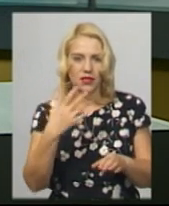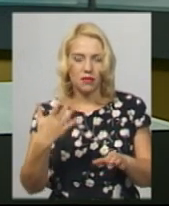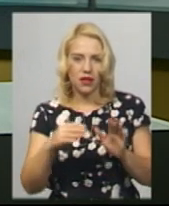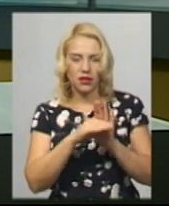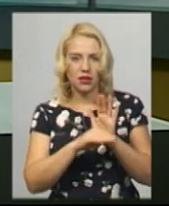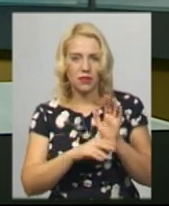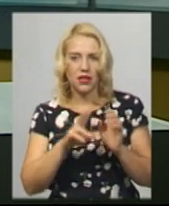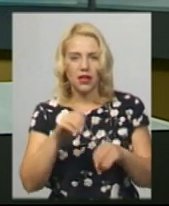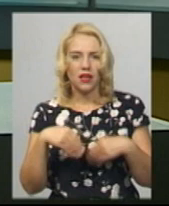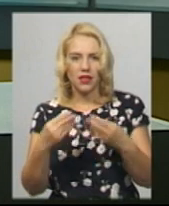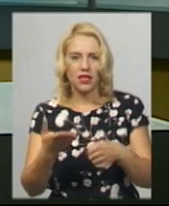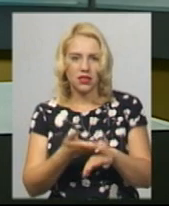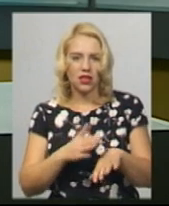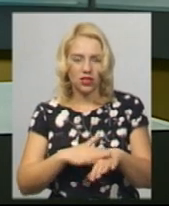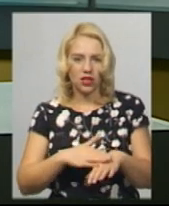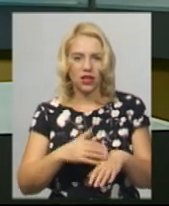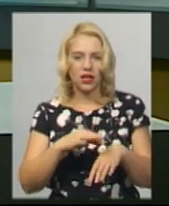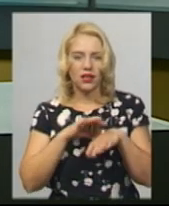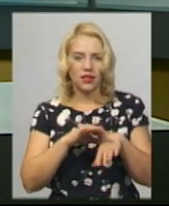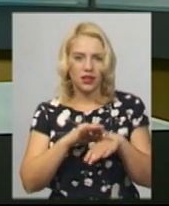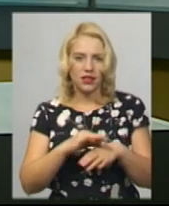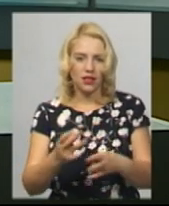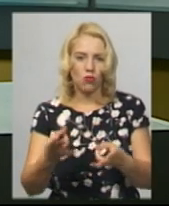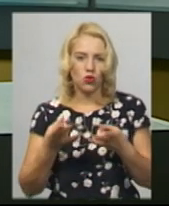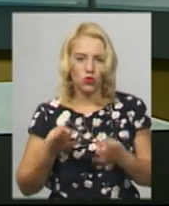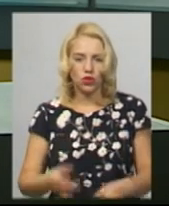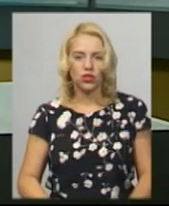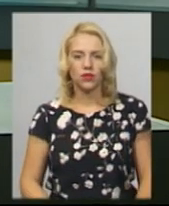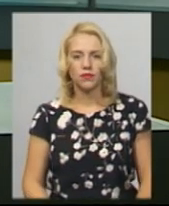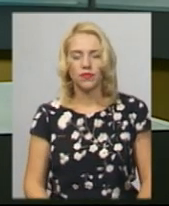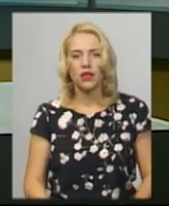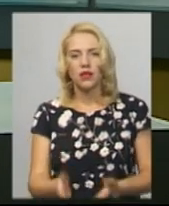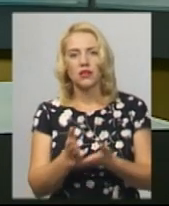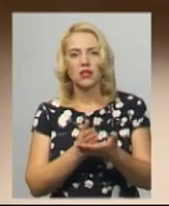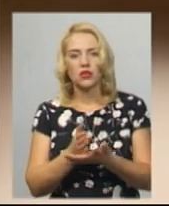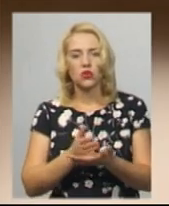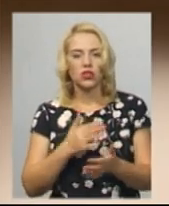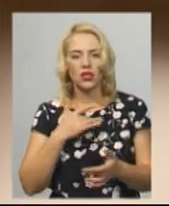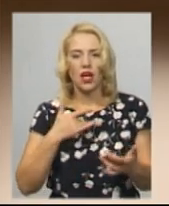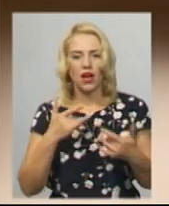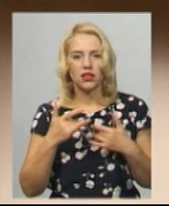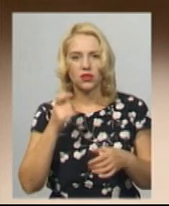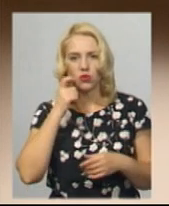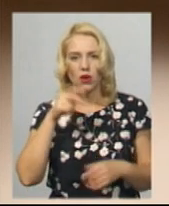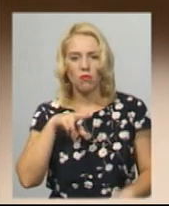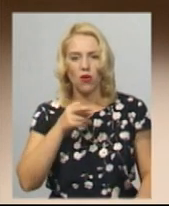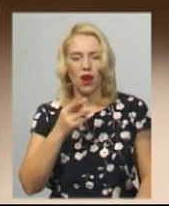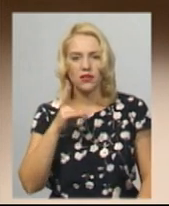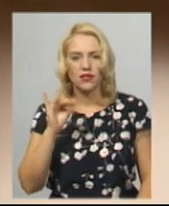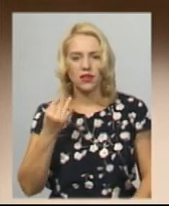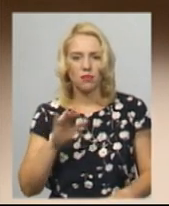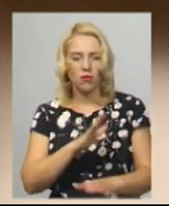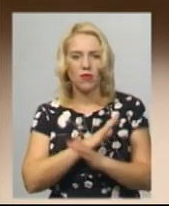України нанесення тяжких тілесних ушкоджень. Заслужений артист України Олександр Полянський помер у